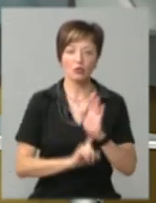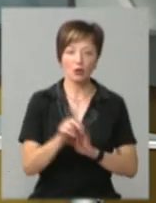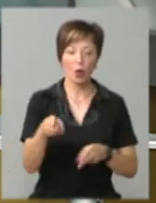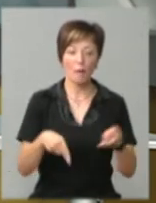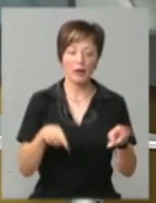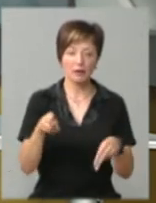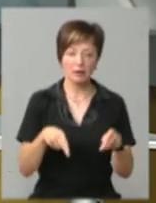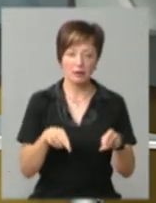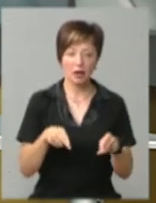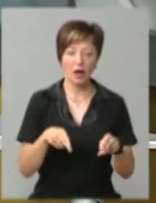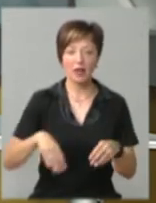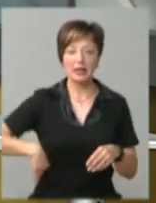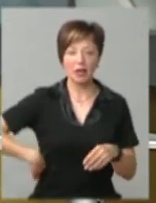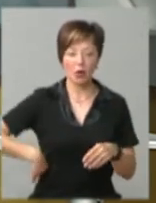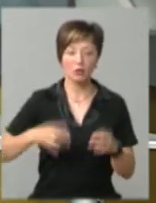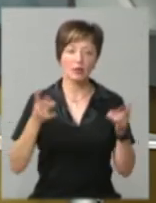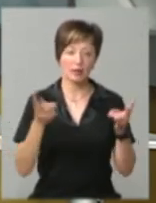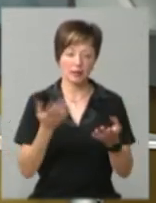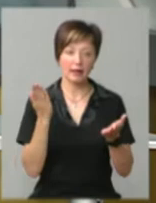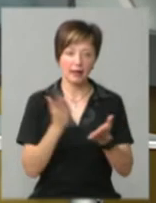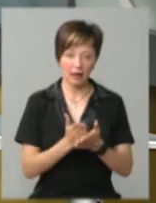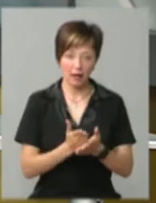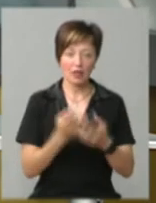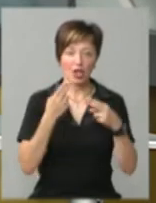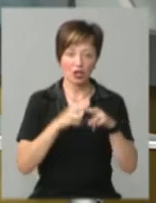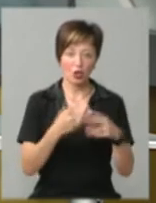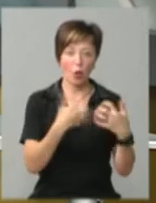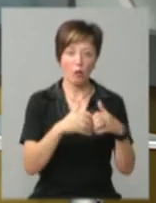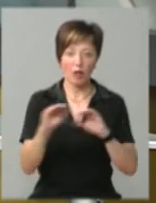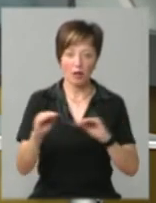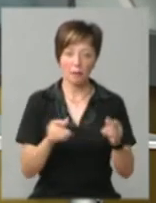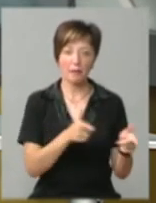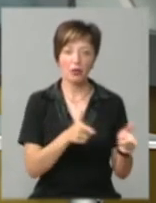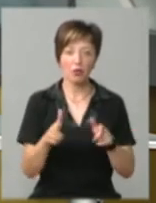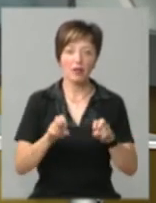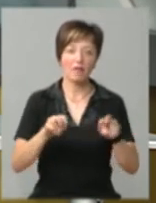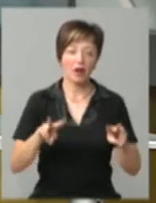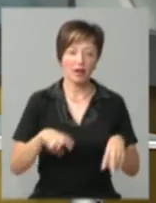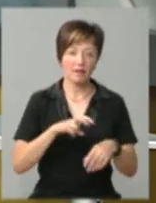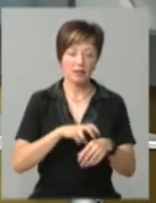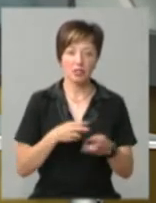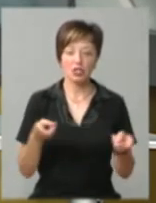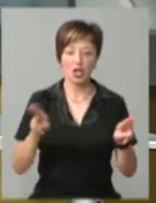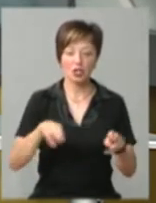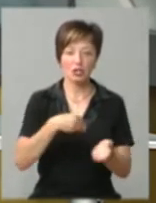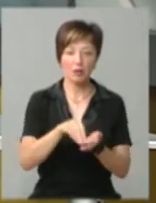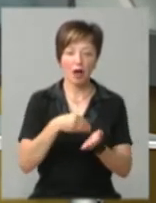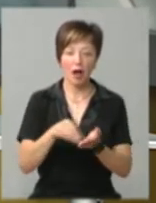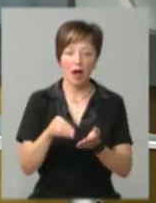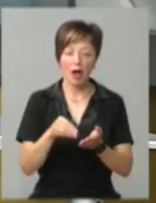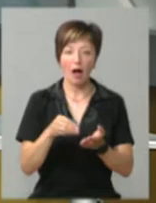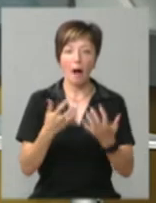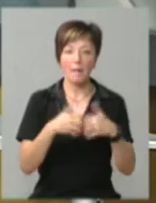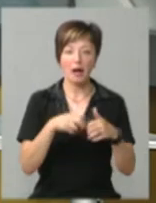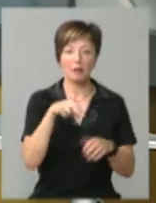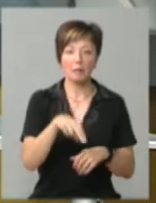оперативні втручання з нирок. Для цього є технічно необхідне обладнання і підготовлені фахівці. Залишилось закупити апарат ПЦР